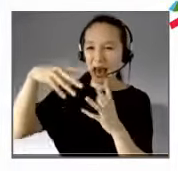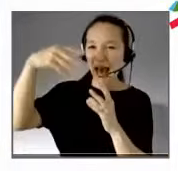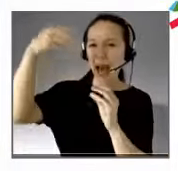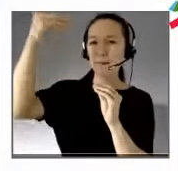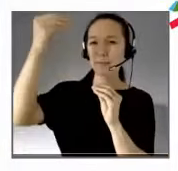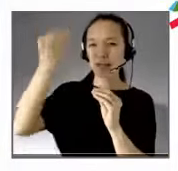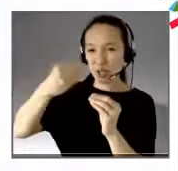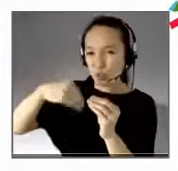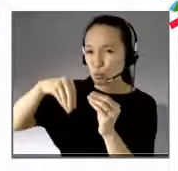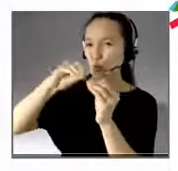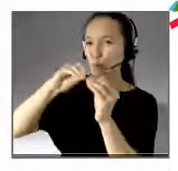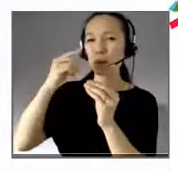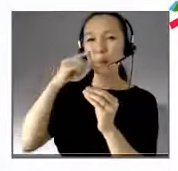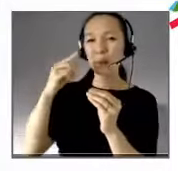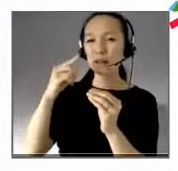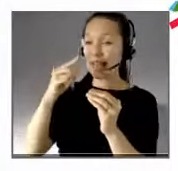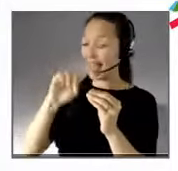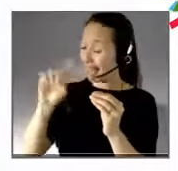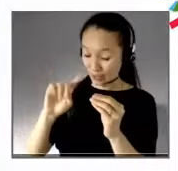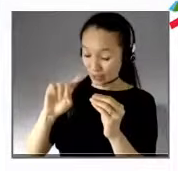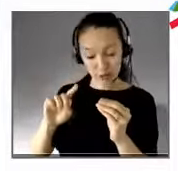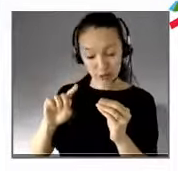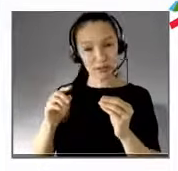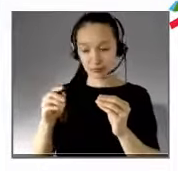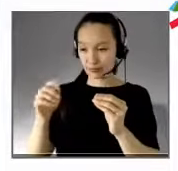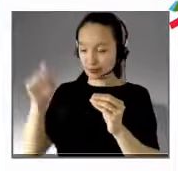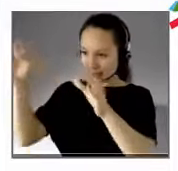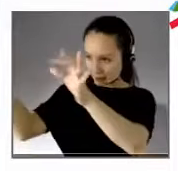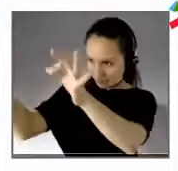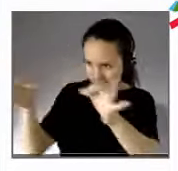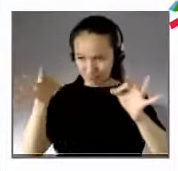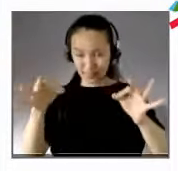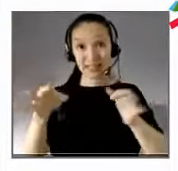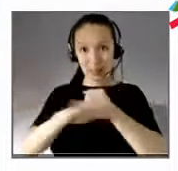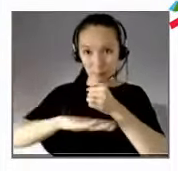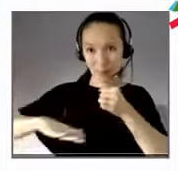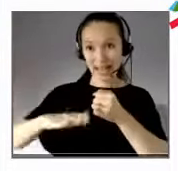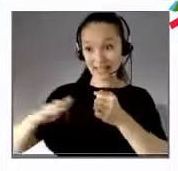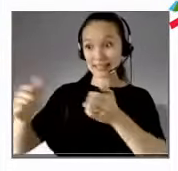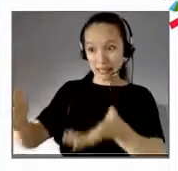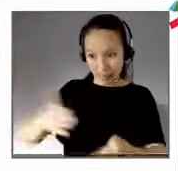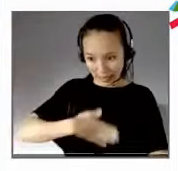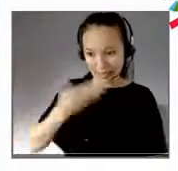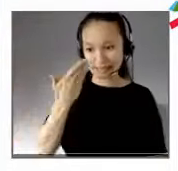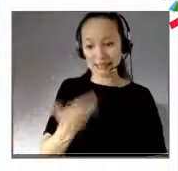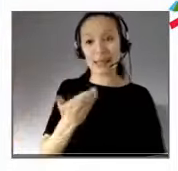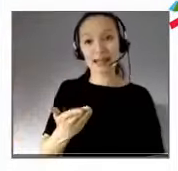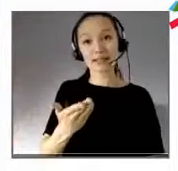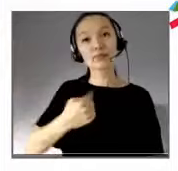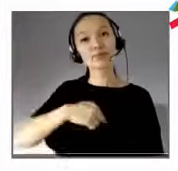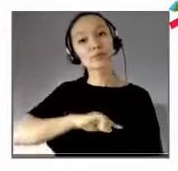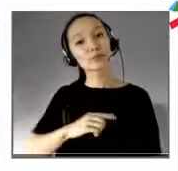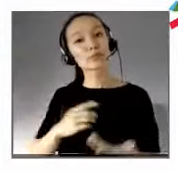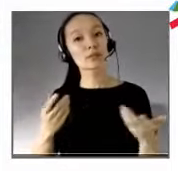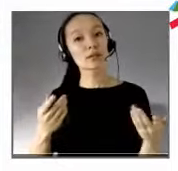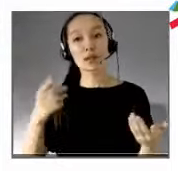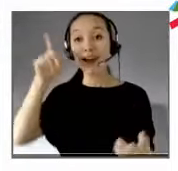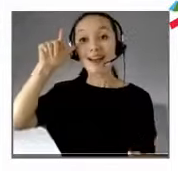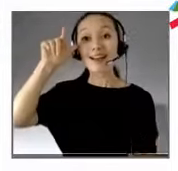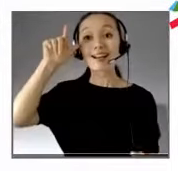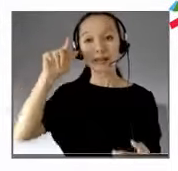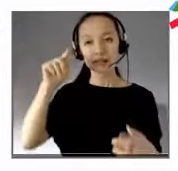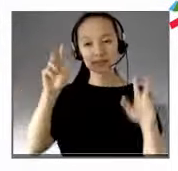un élément du socle même. On ne peut pas concevoir la res publica, donc la chose publique,